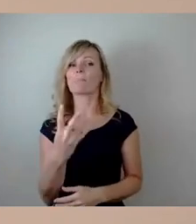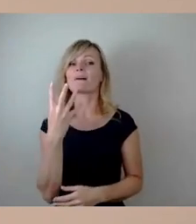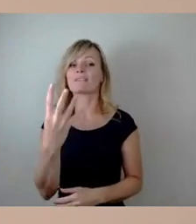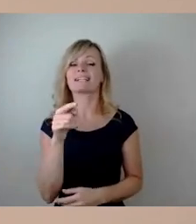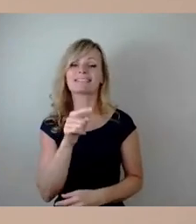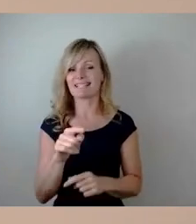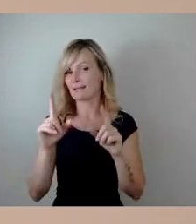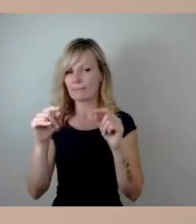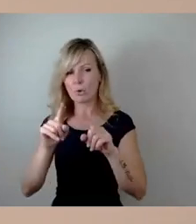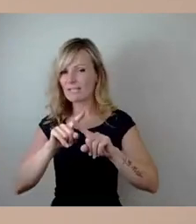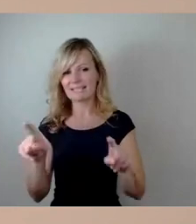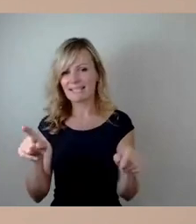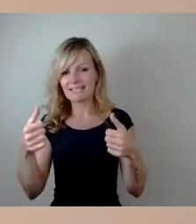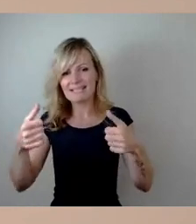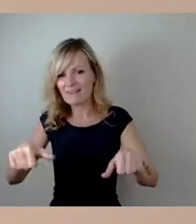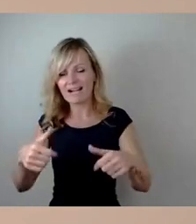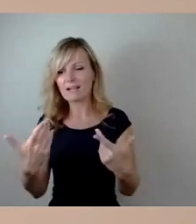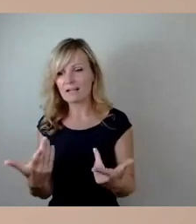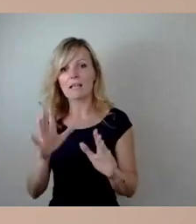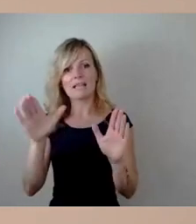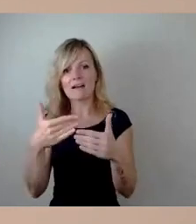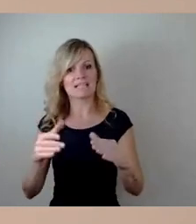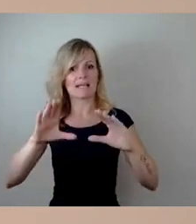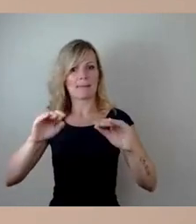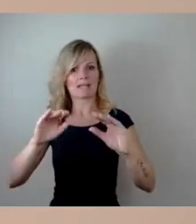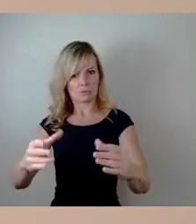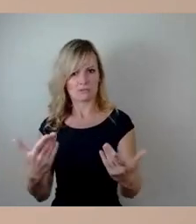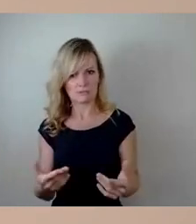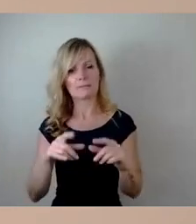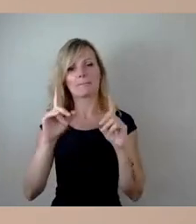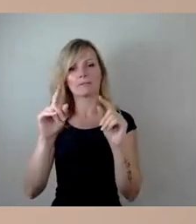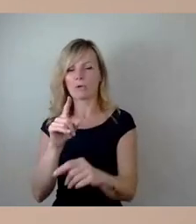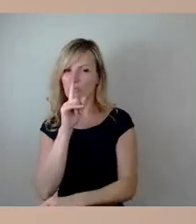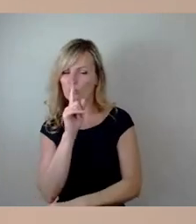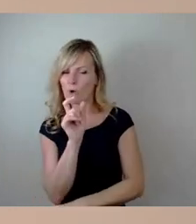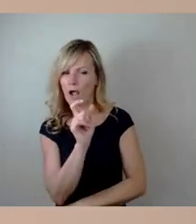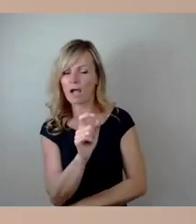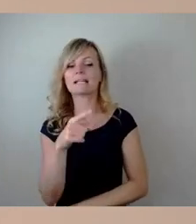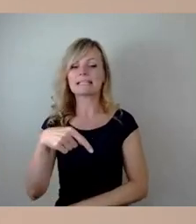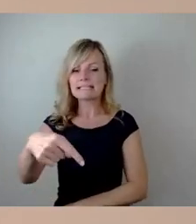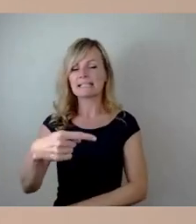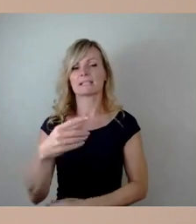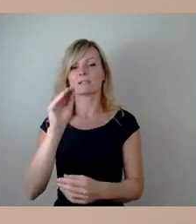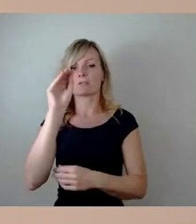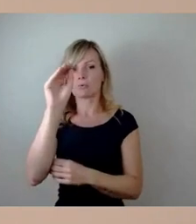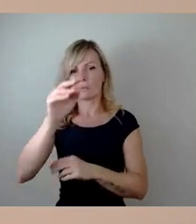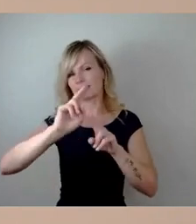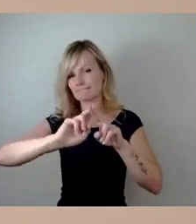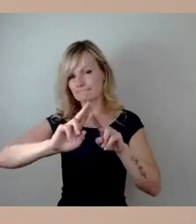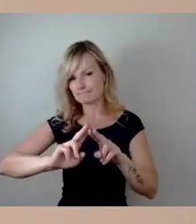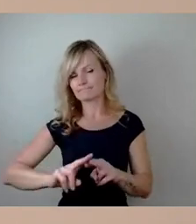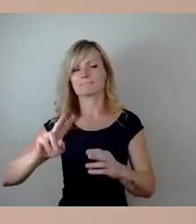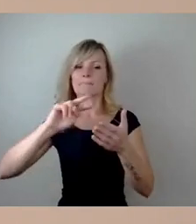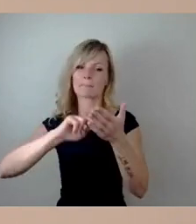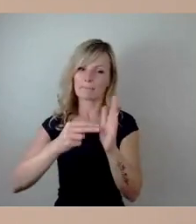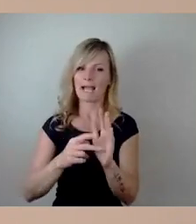eine Nutzeinschränkung des Bauwerks erforderlich ist, sondern vielmehr ein Indikator dafür, dass in näher Zukunft eine Anstandsetzung zu planen ist. Genau das haben wir